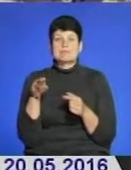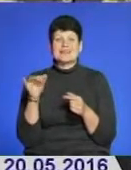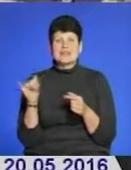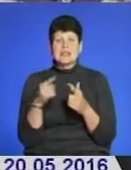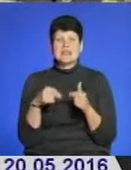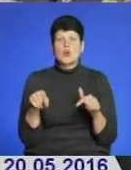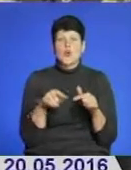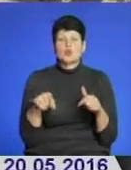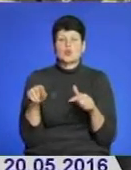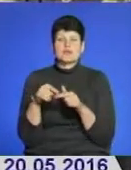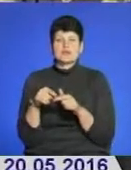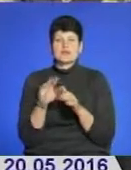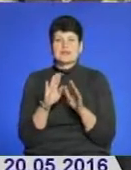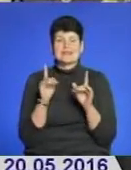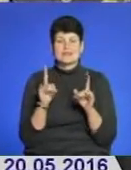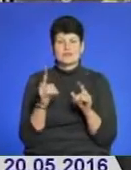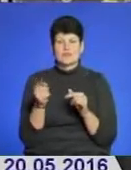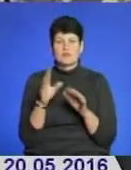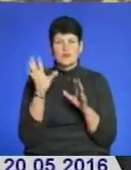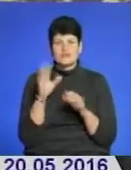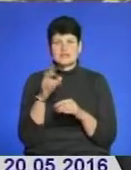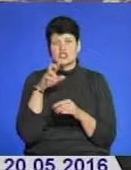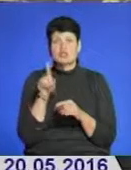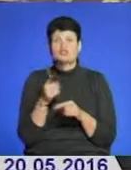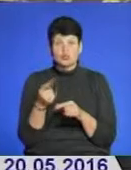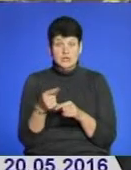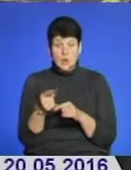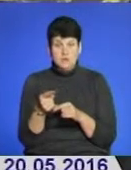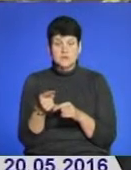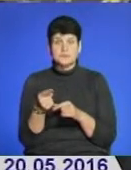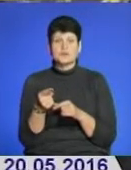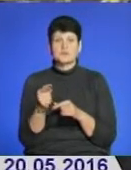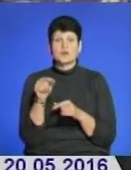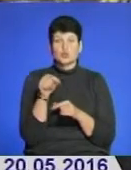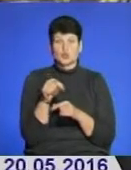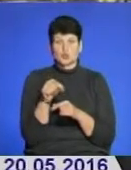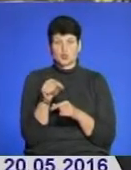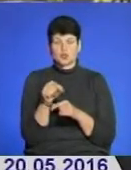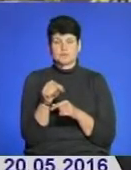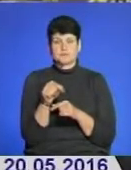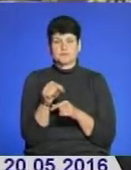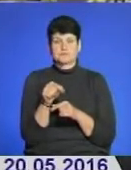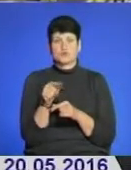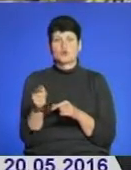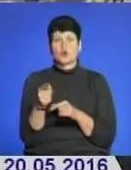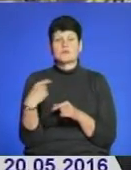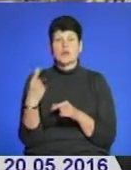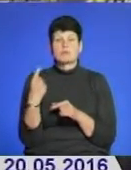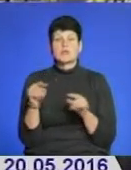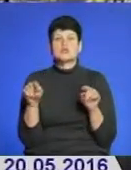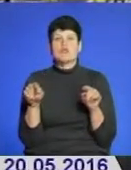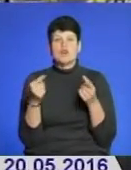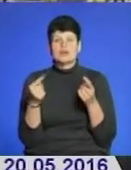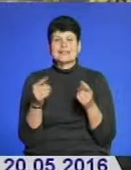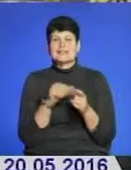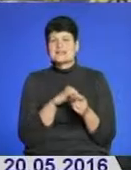Тернопільній, але і у всій державі. Чому ми на Тернопілі? Оскільки тут, у Тернопільській області, створена